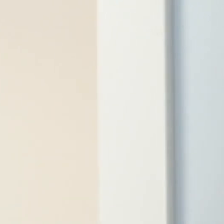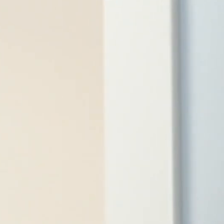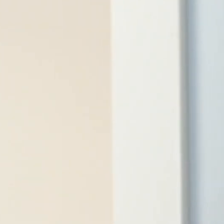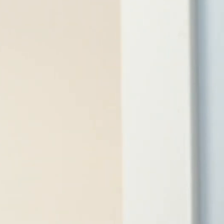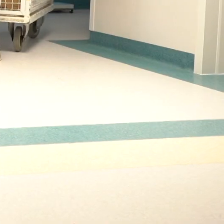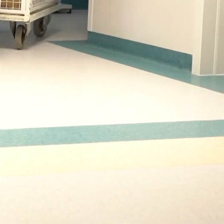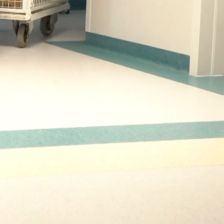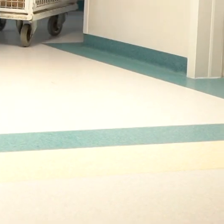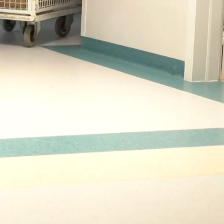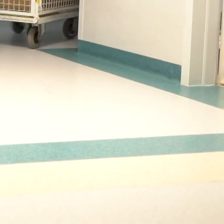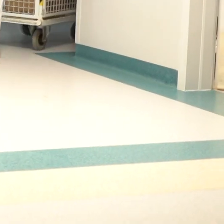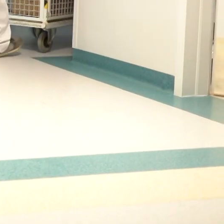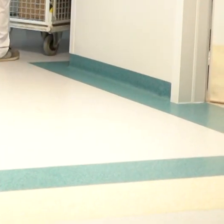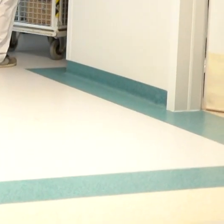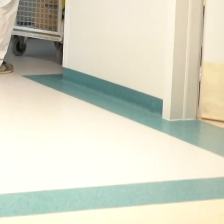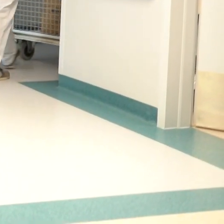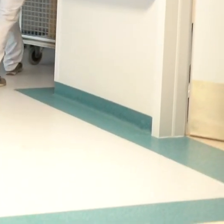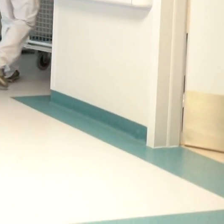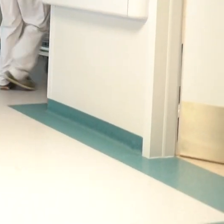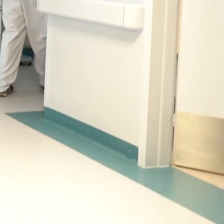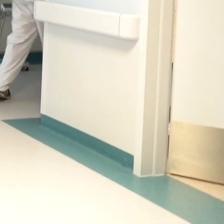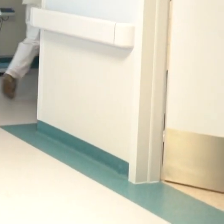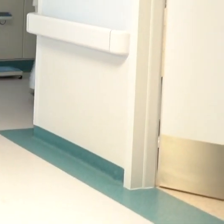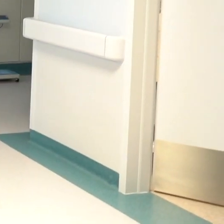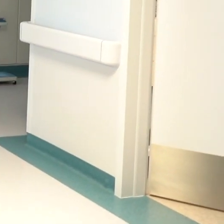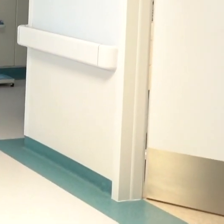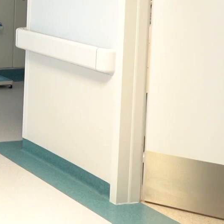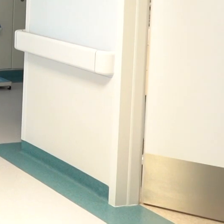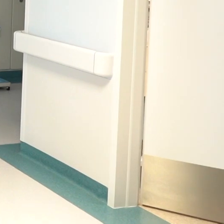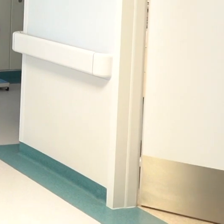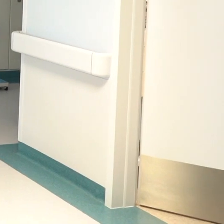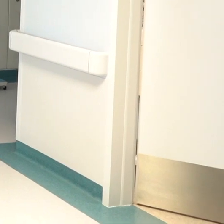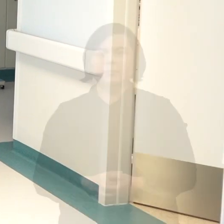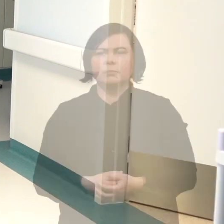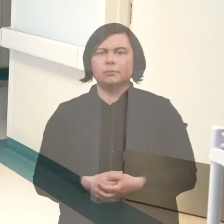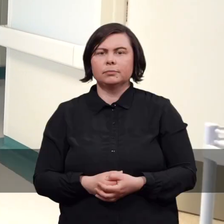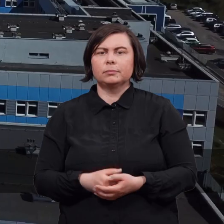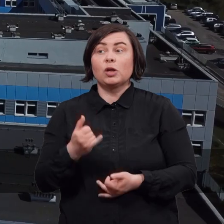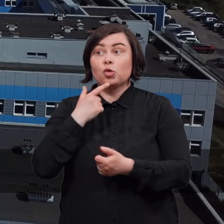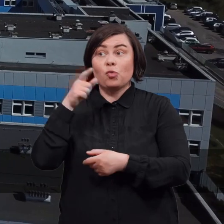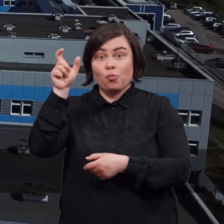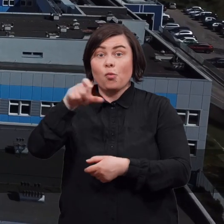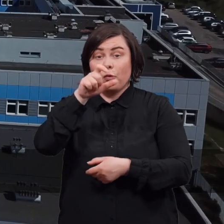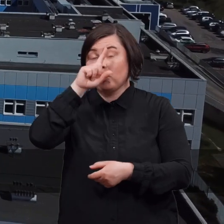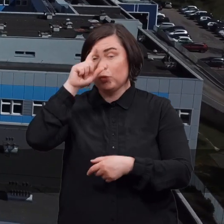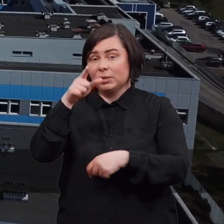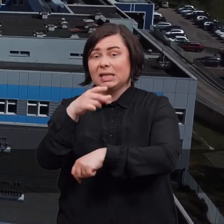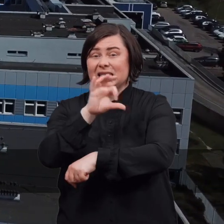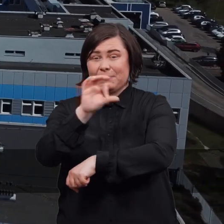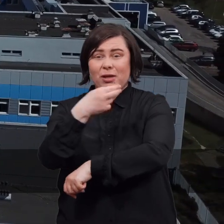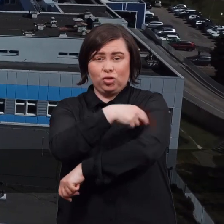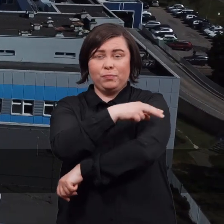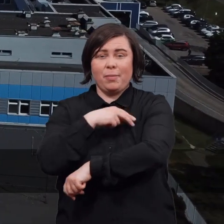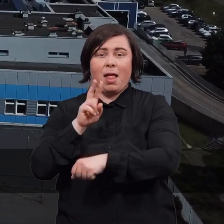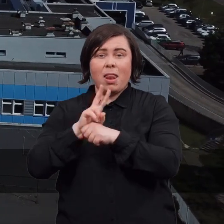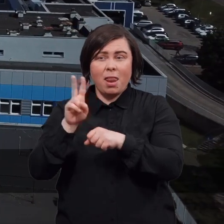gabinet zabiegowy po chwili ujęcie z oddziału onkologicznego Wojewódzkiego Szpitala Specjalistycznego w Legnicy. W przypadku pacjentów Szpitala